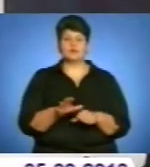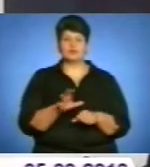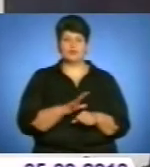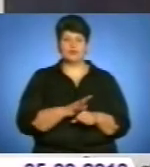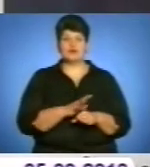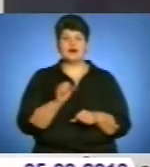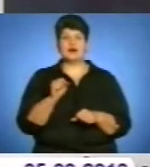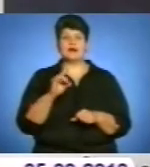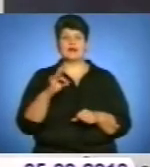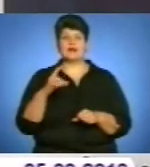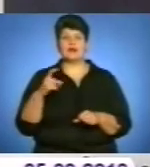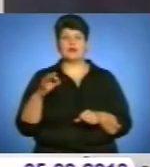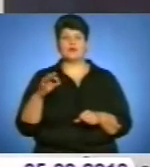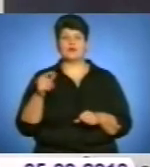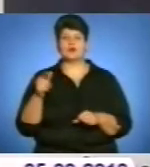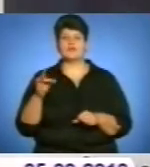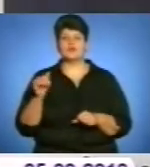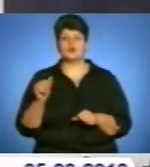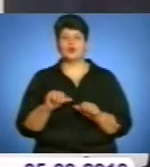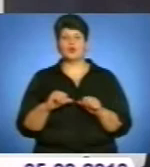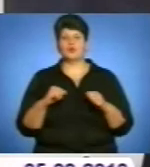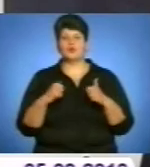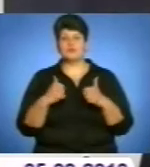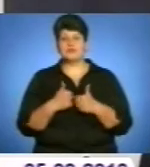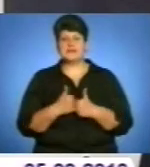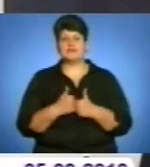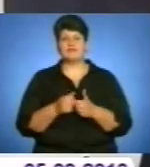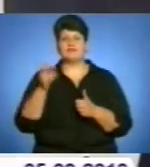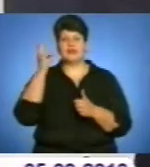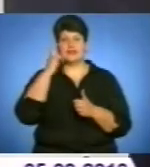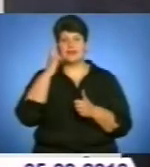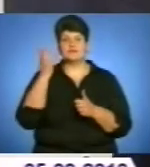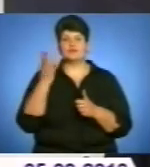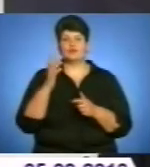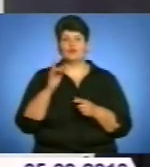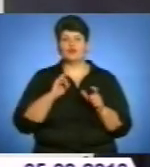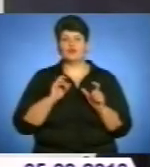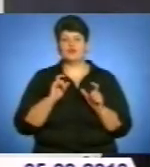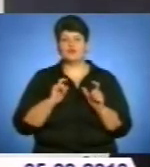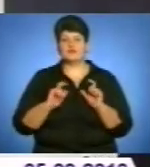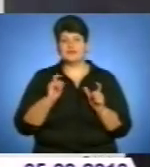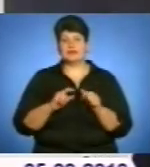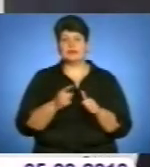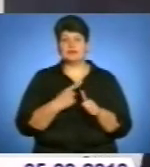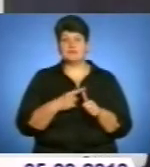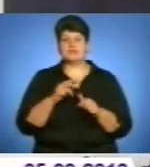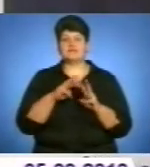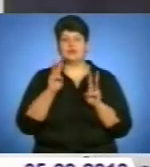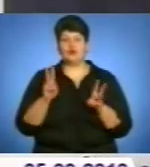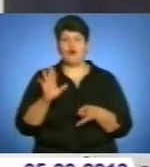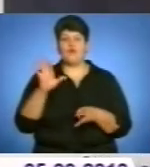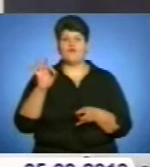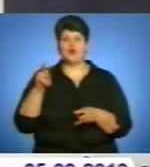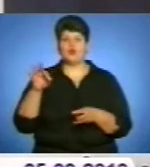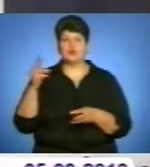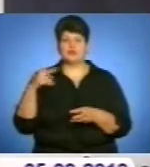археографічної комісії в Києві, при Київському університеті імені Святого Володимира. І